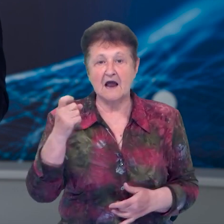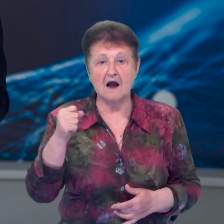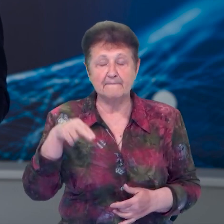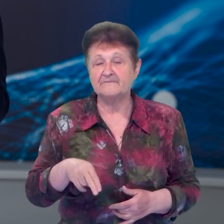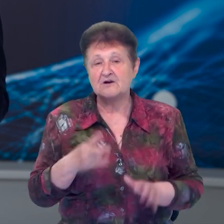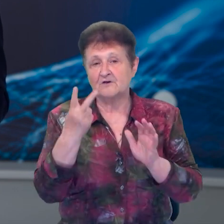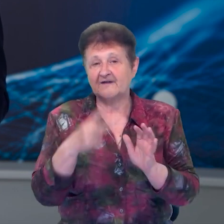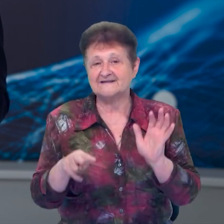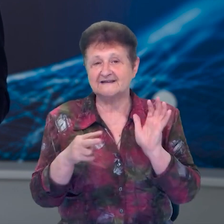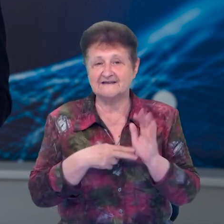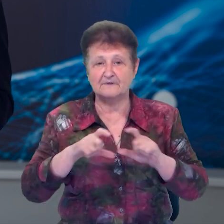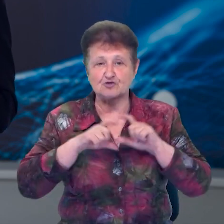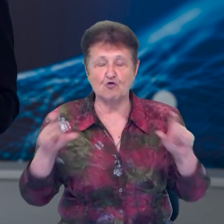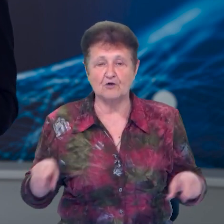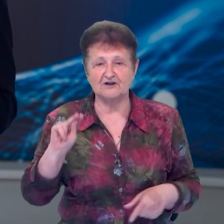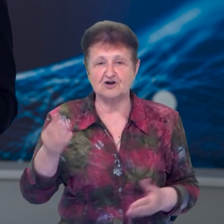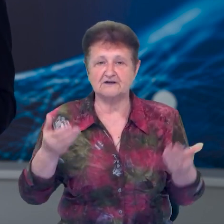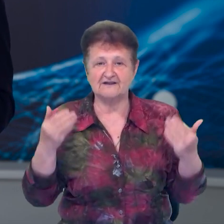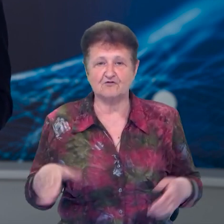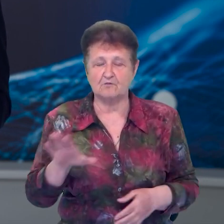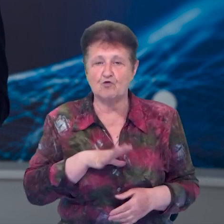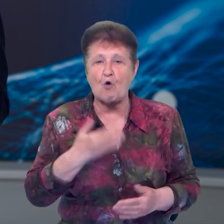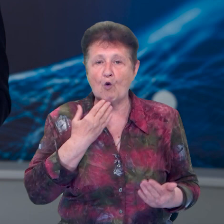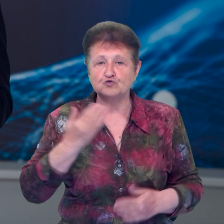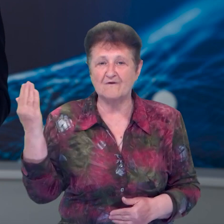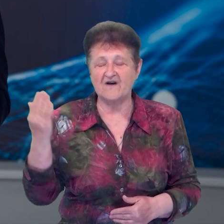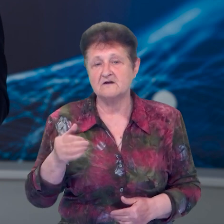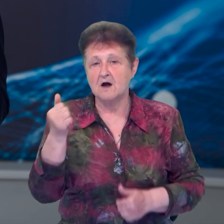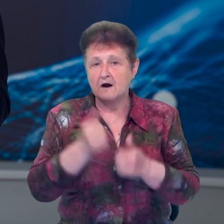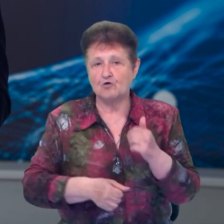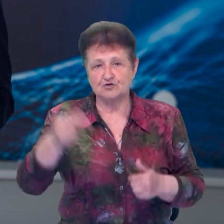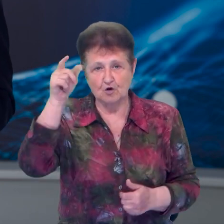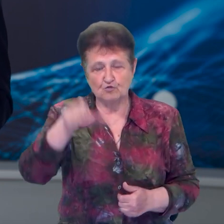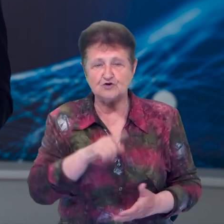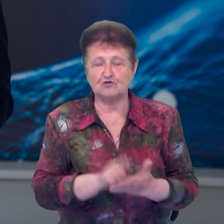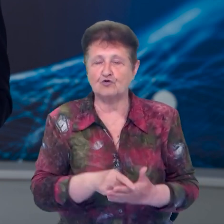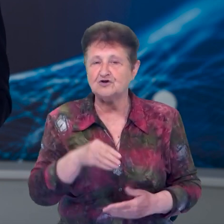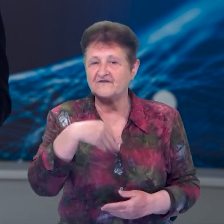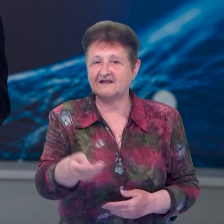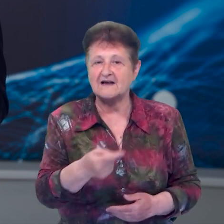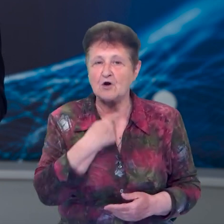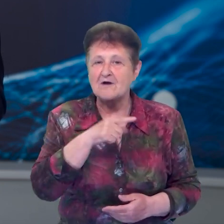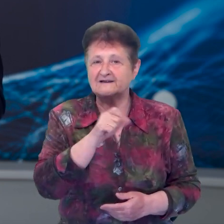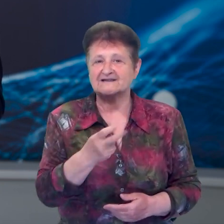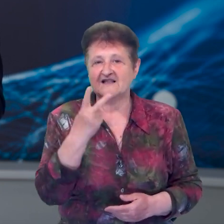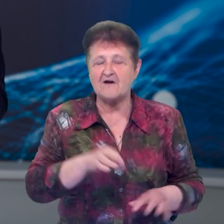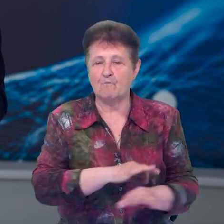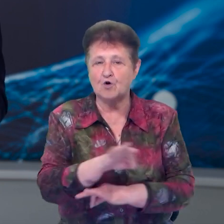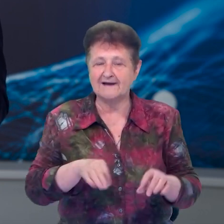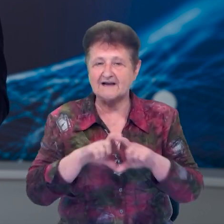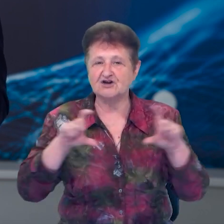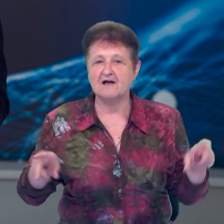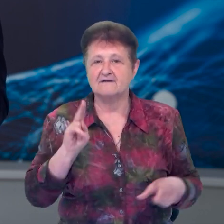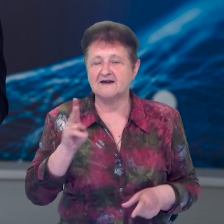У 27 школах Чернігова сьогодні проходило голосування. Кожен учень мав віддати голос за два шкільних проєкти,